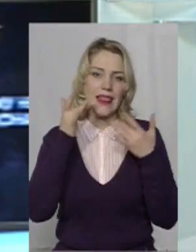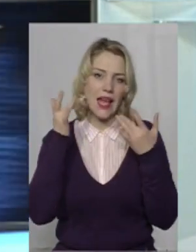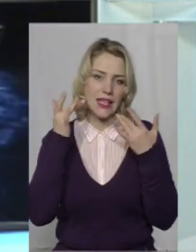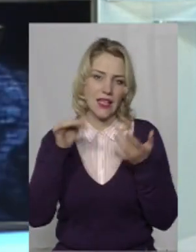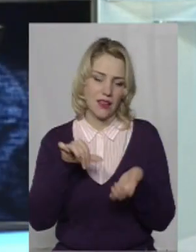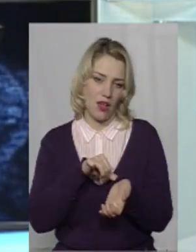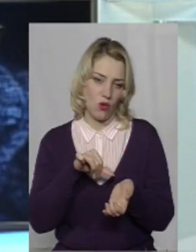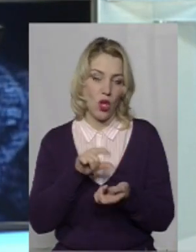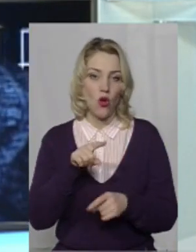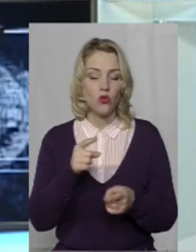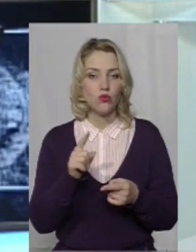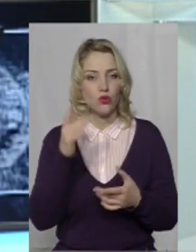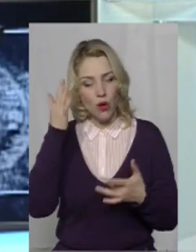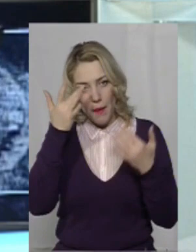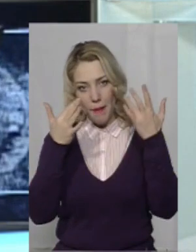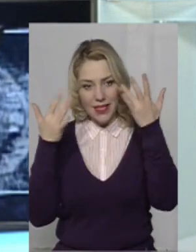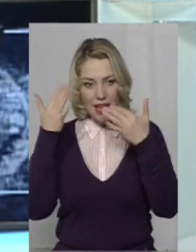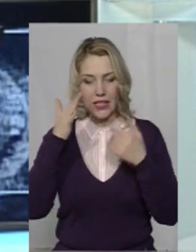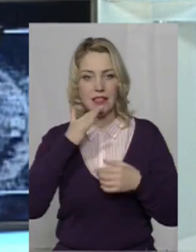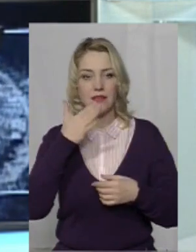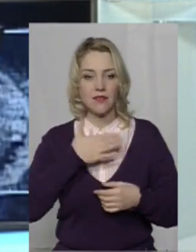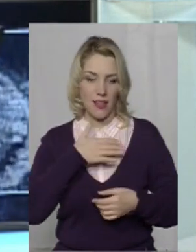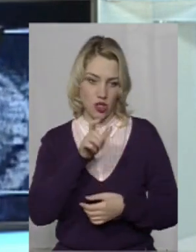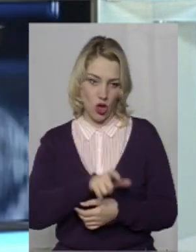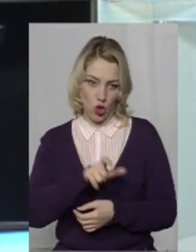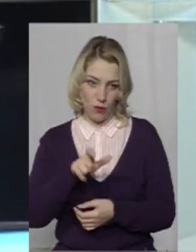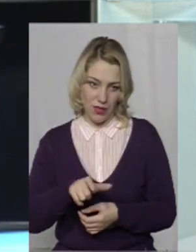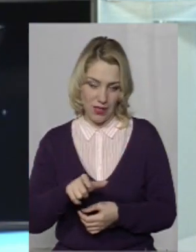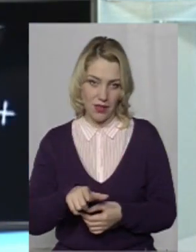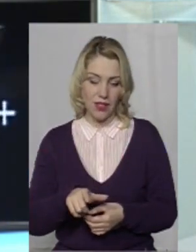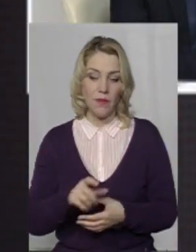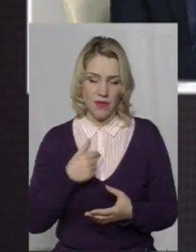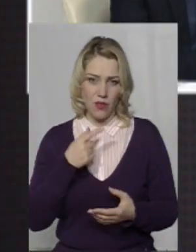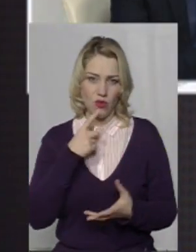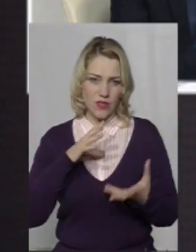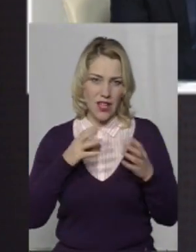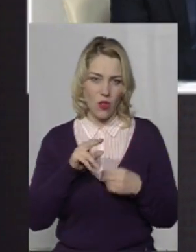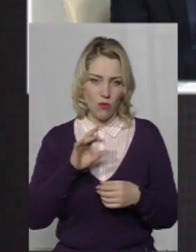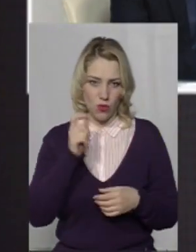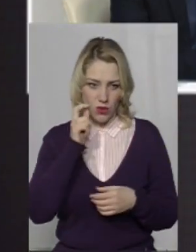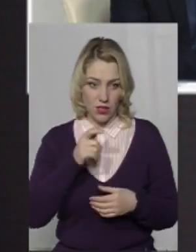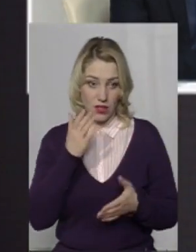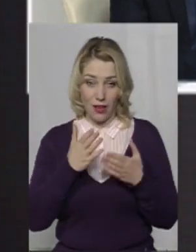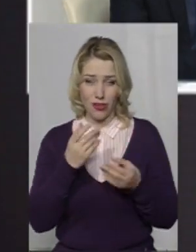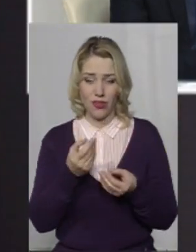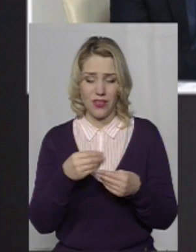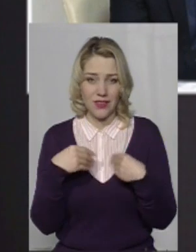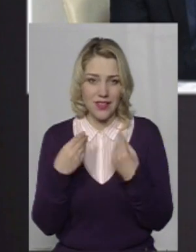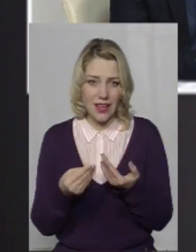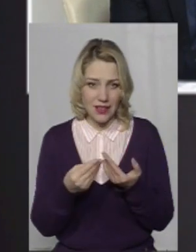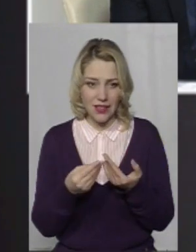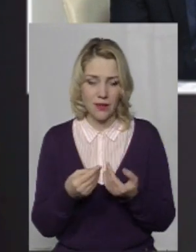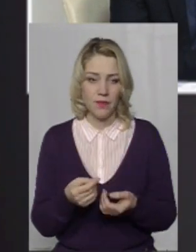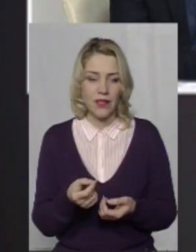наших громадян, я беру загалом по Україні, він такий, що якщо десь дати, десь,